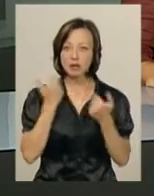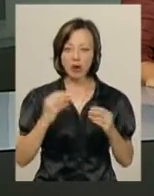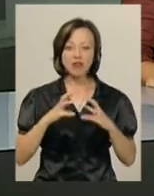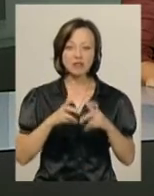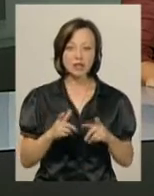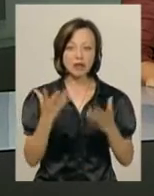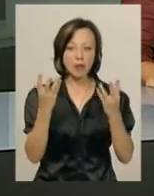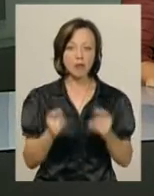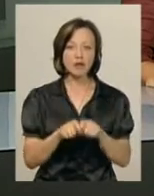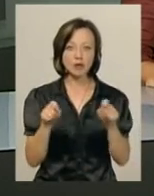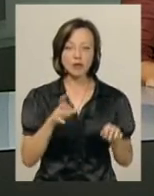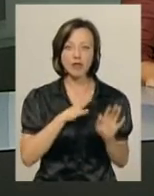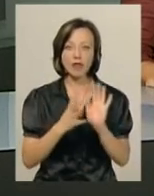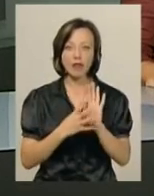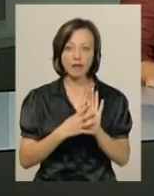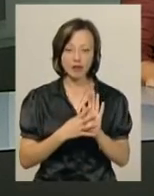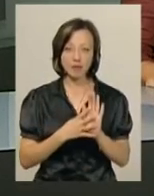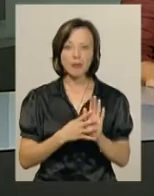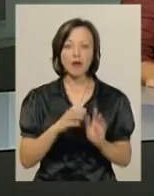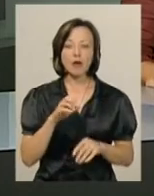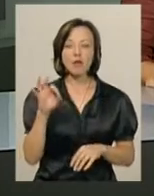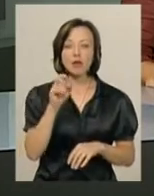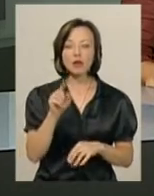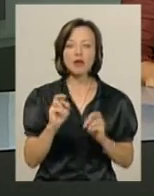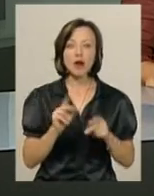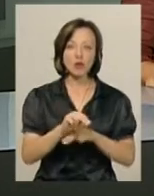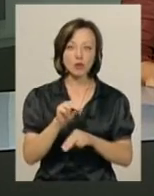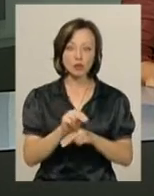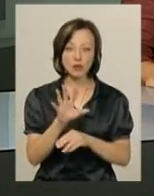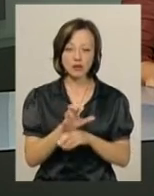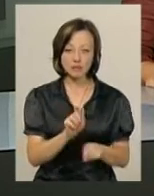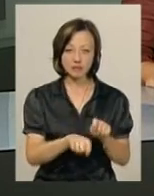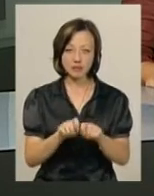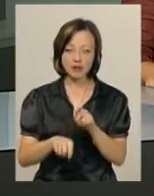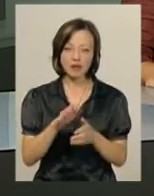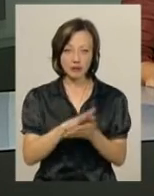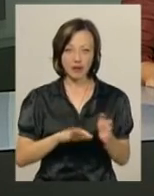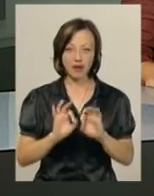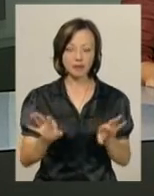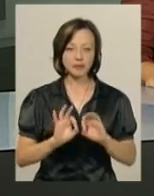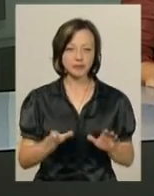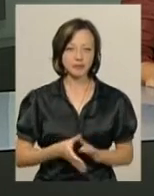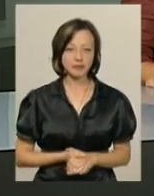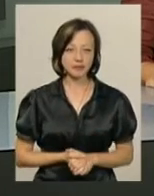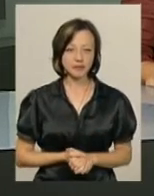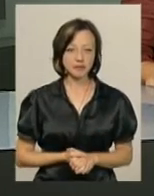в світі на момент відкриття він був дев'ятим. Про те, як готують чотирилапих детекторів, розкаже Дарина Денисенко.